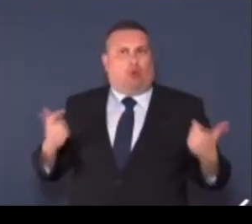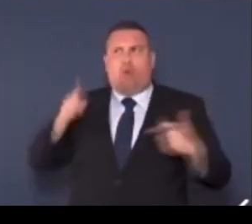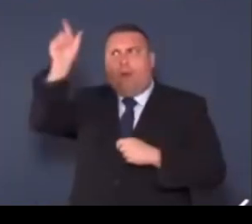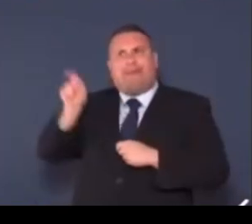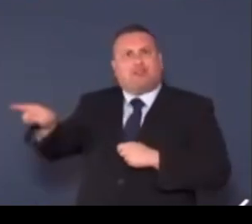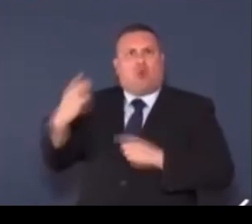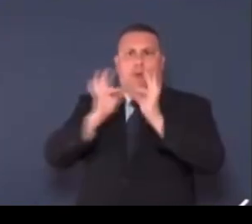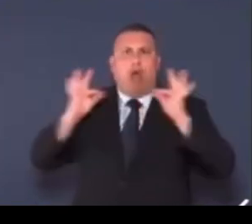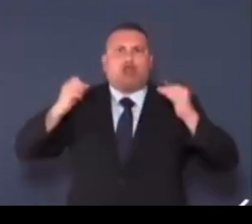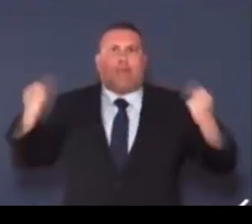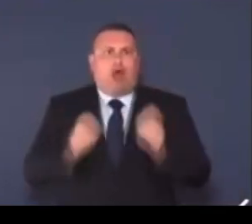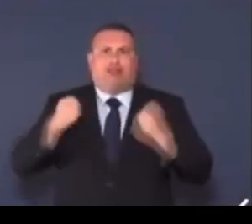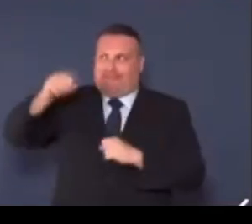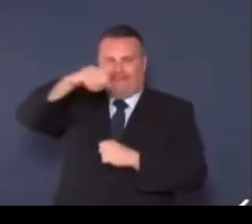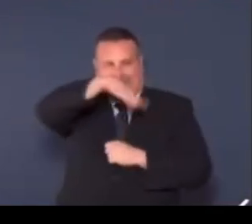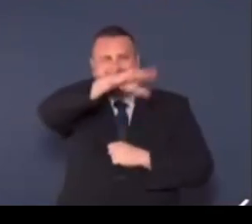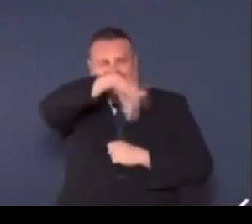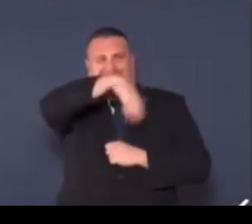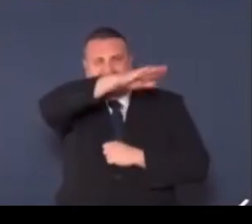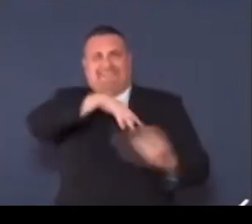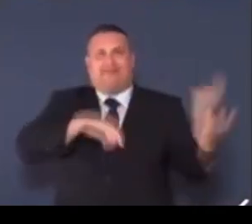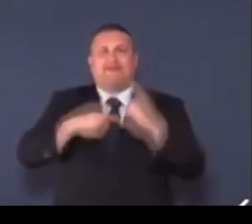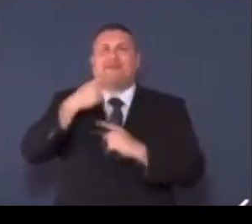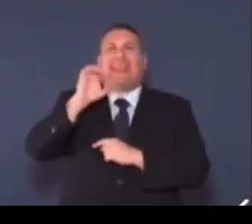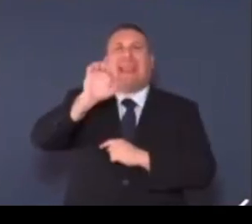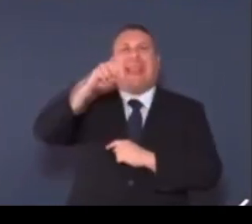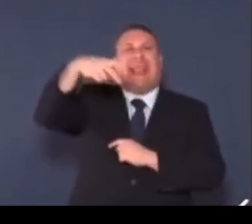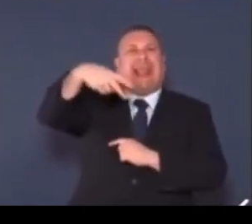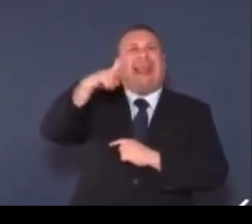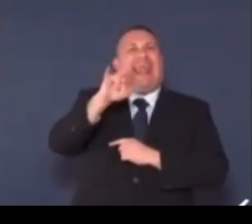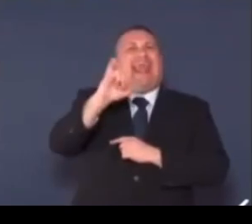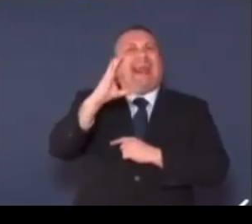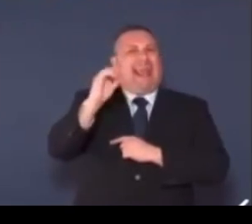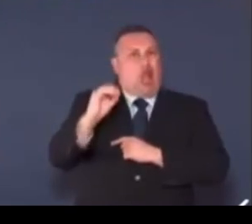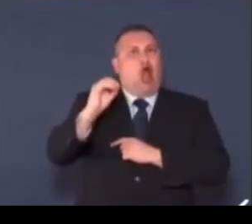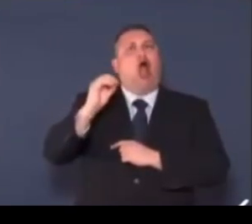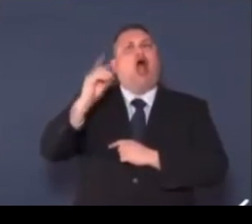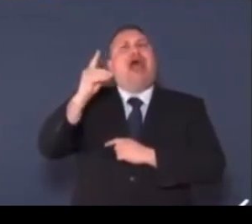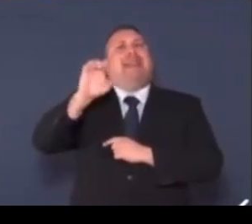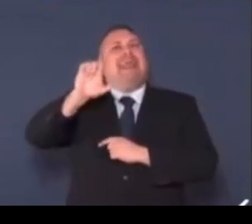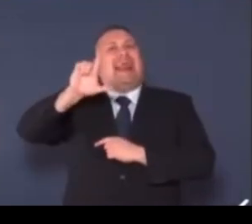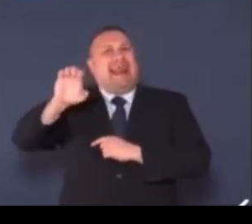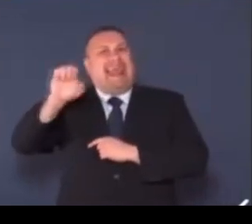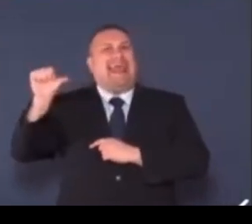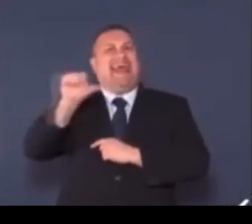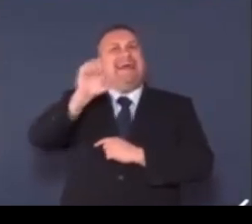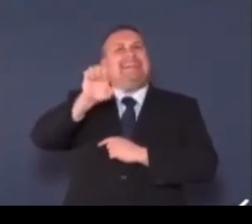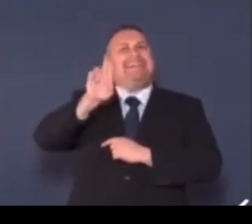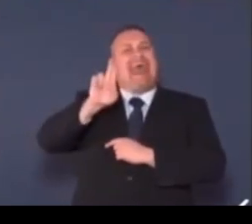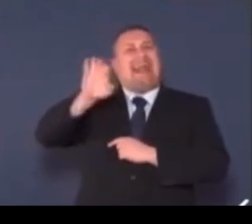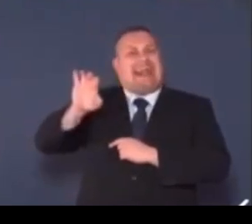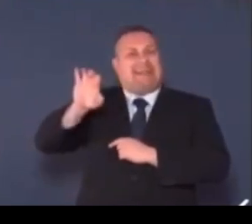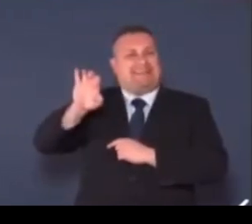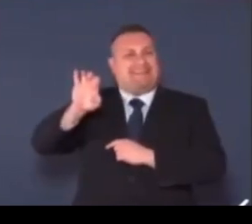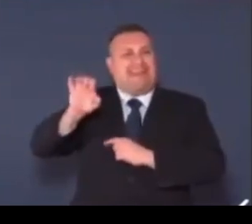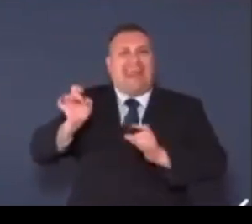motto... Vieni, vieni, fatti vedere intanto. Diamo il benvenuto a Enrico Delle Serre. È liberi di scegliere, liberi di partecipare con il coraggio